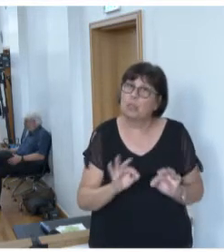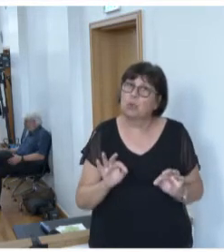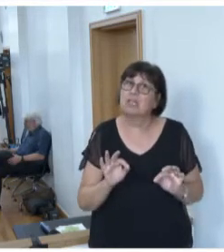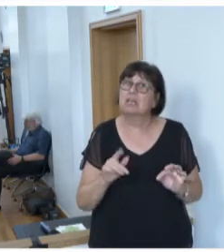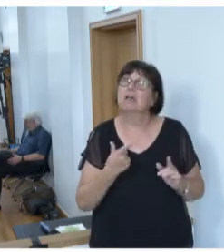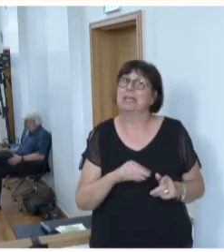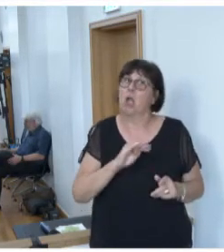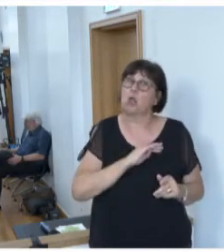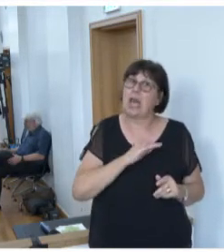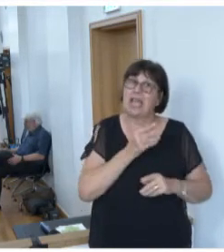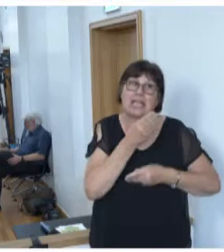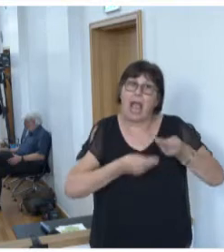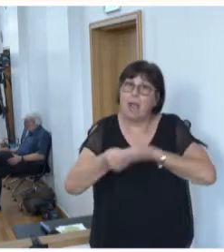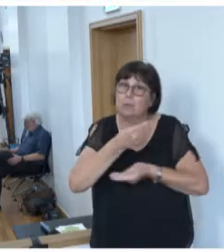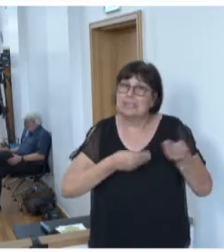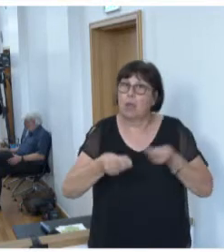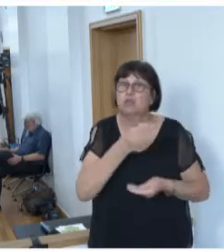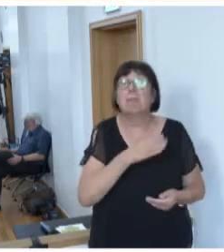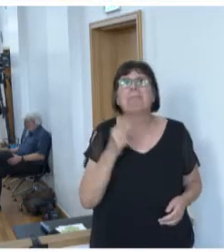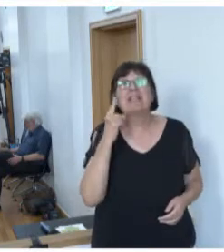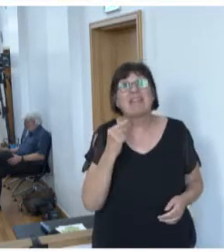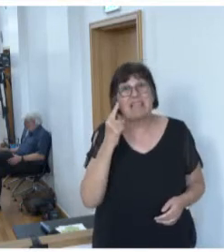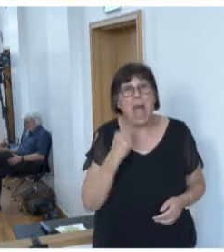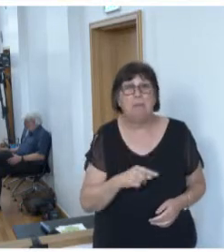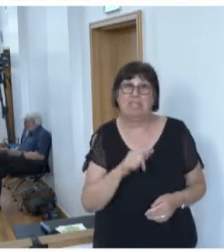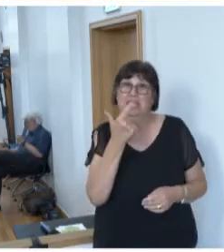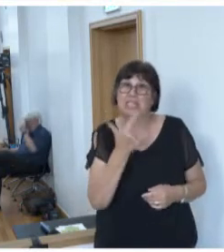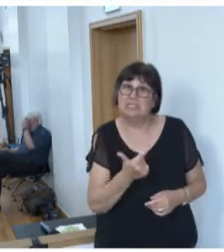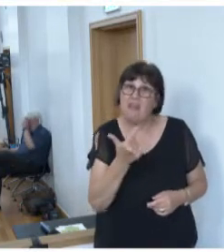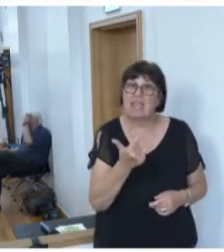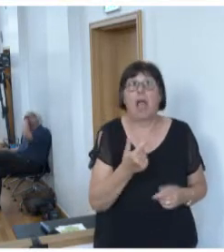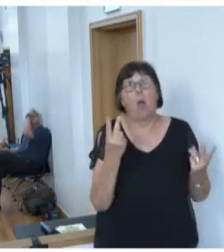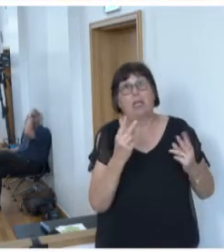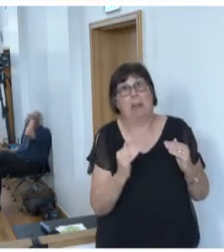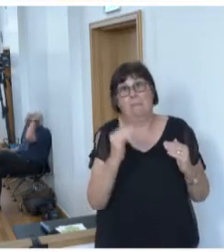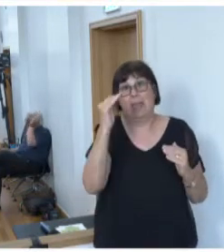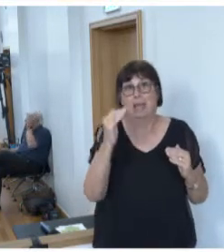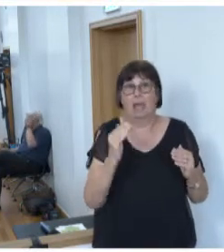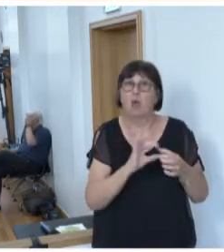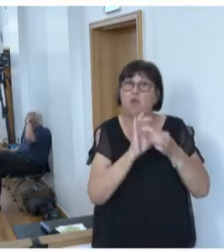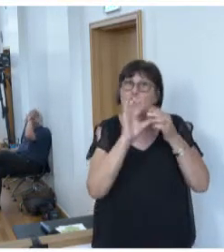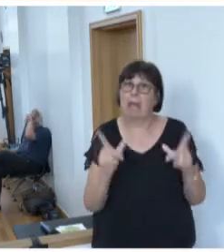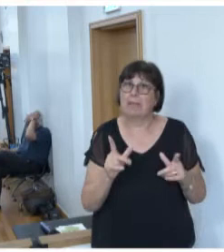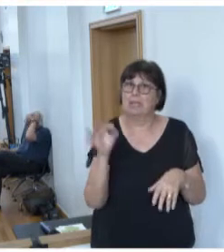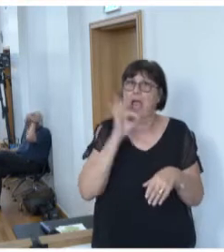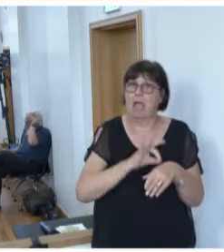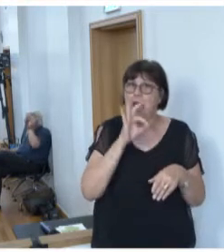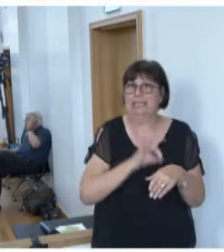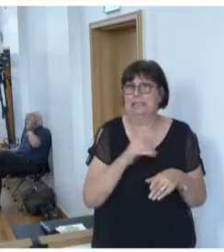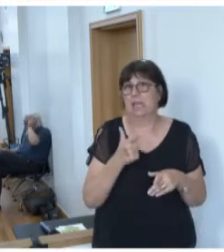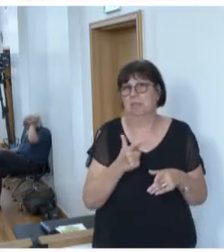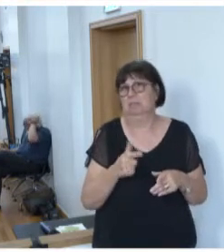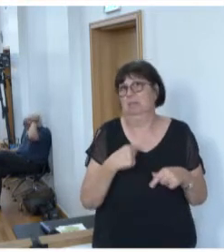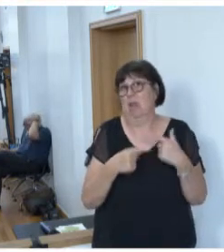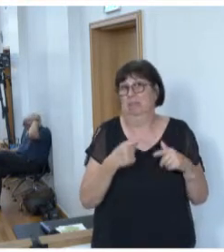mit Namensnennung zweier oder mehrerer voneinander unabhängiger Ärzte begünstigt wird. An dieser